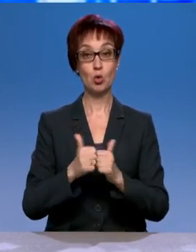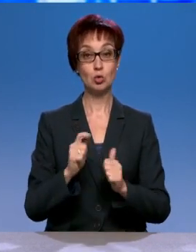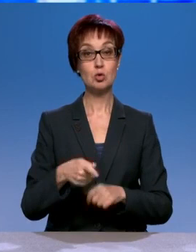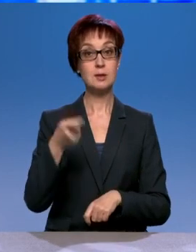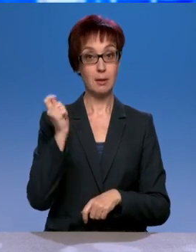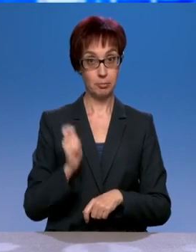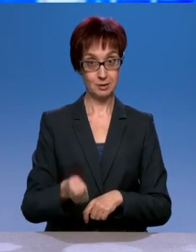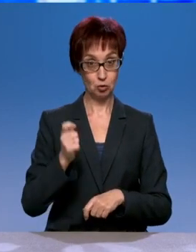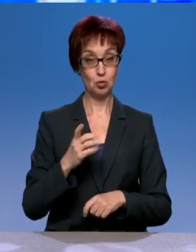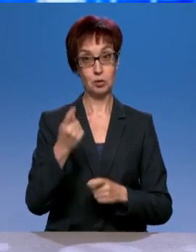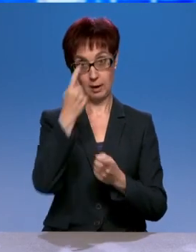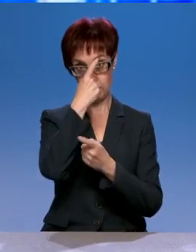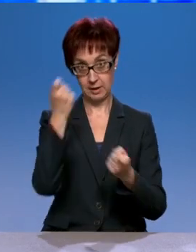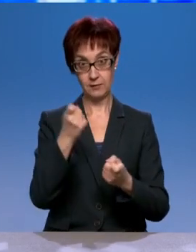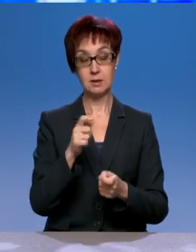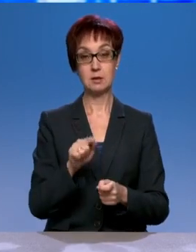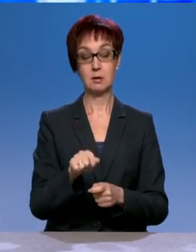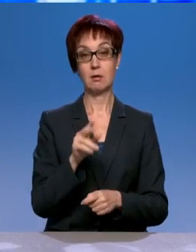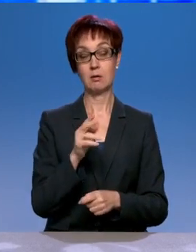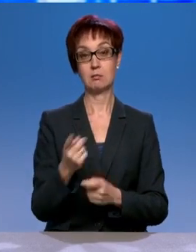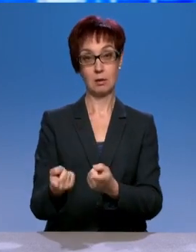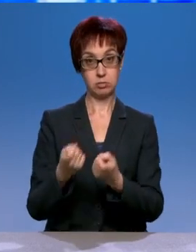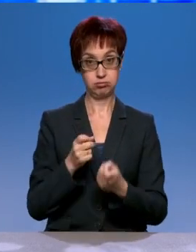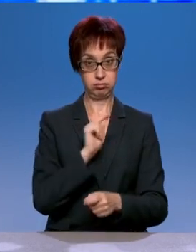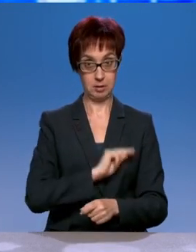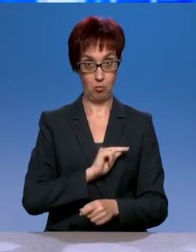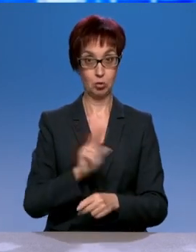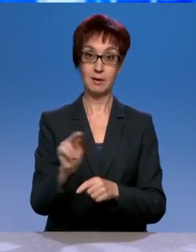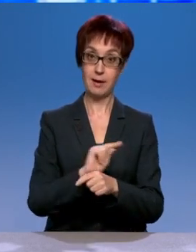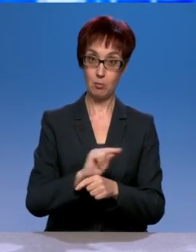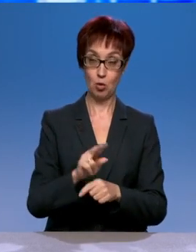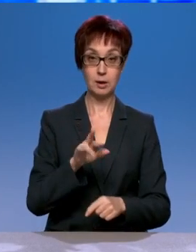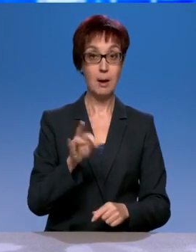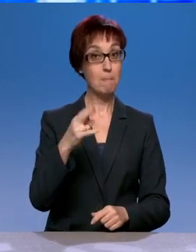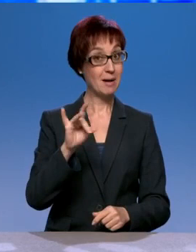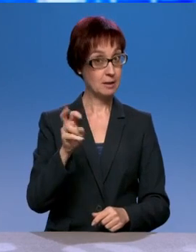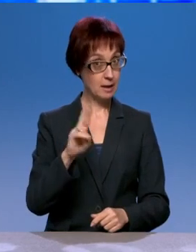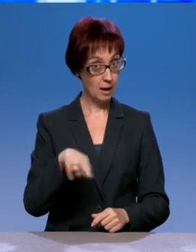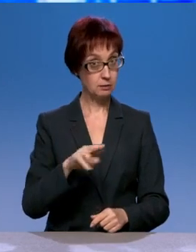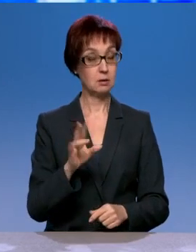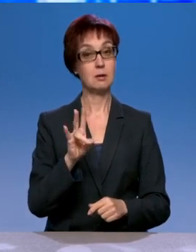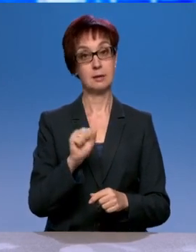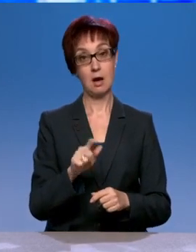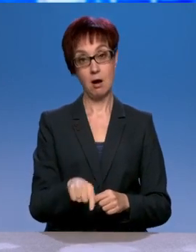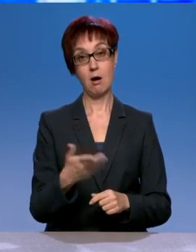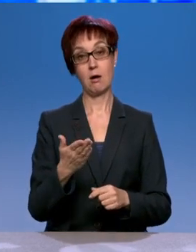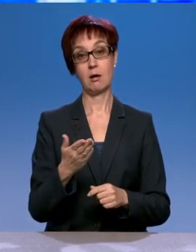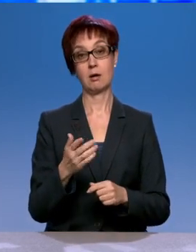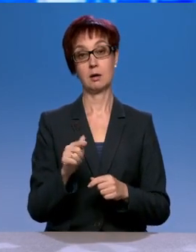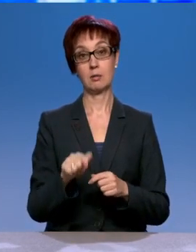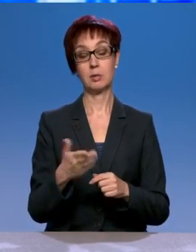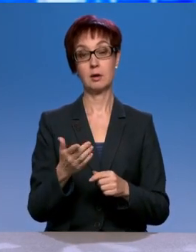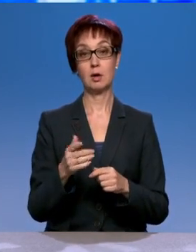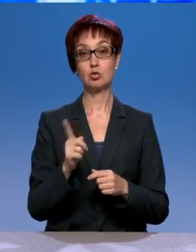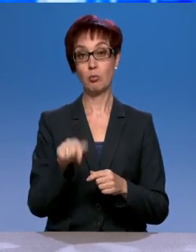подряд. И на ремонты. Ну, на ремонты чаще всего объявляются подряды. Но даже и на содержание, на то, чтобы поливальные машины в жару ездили,